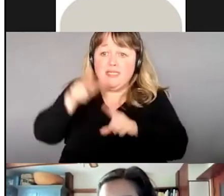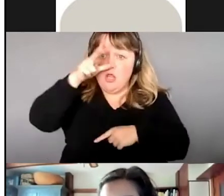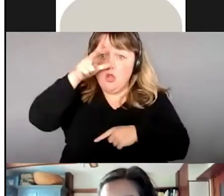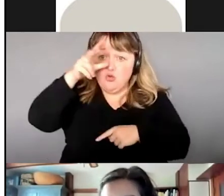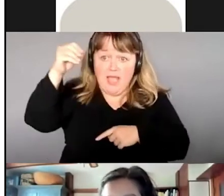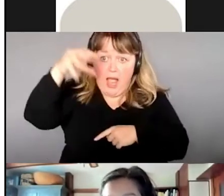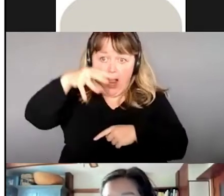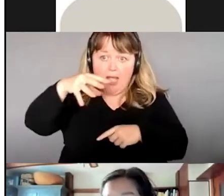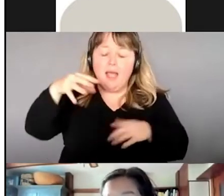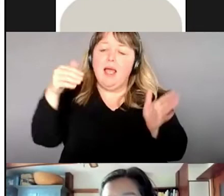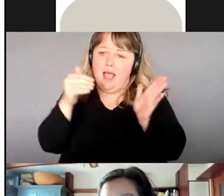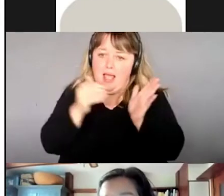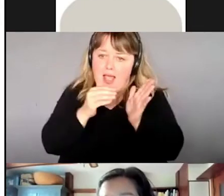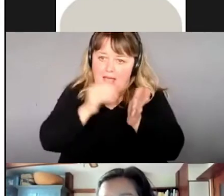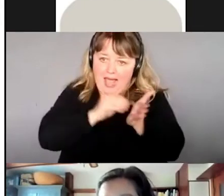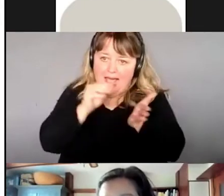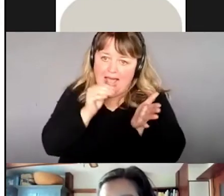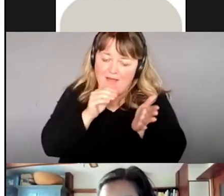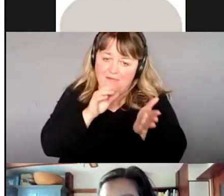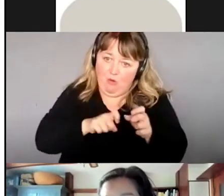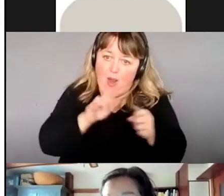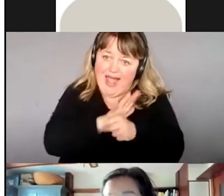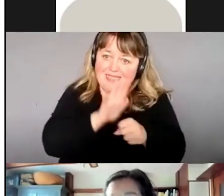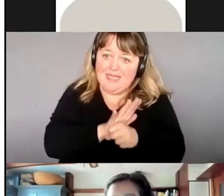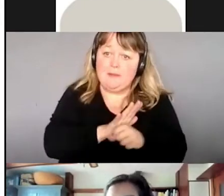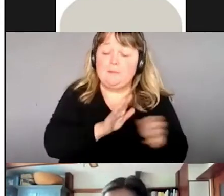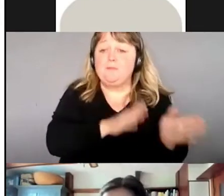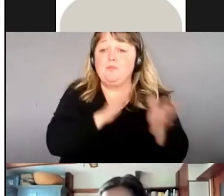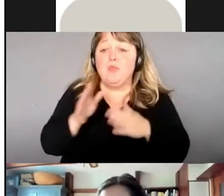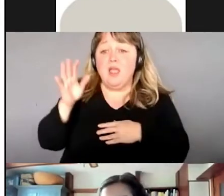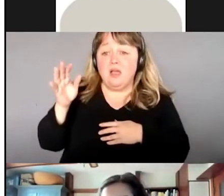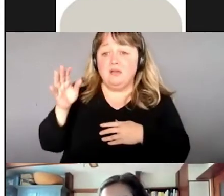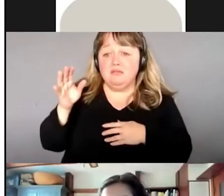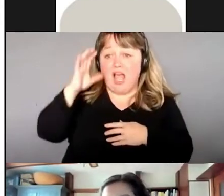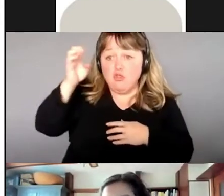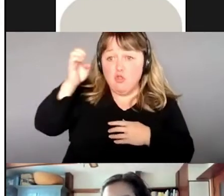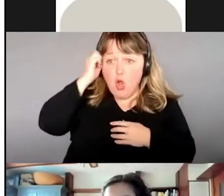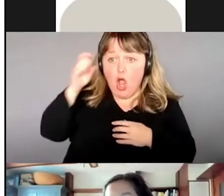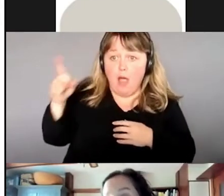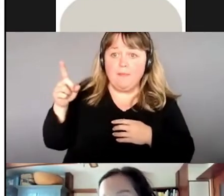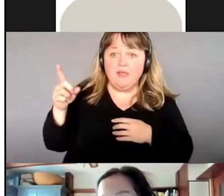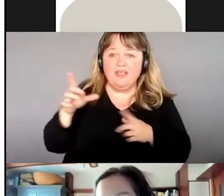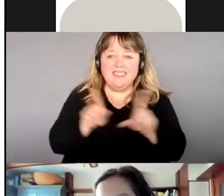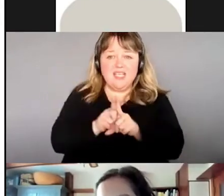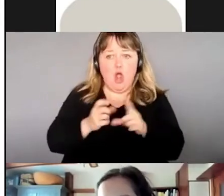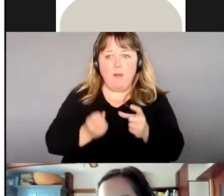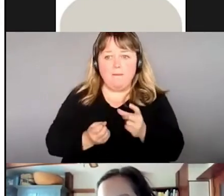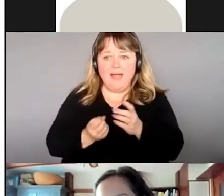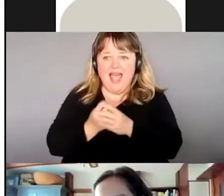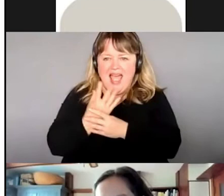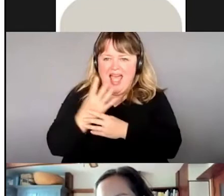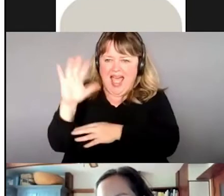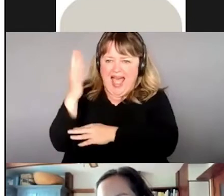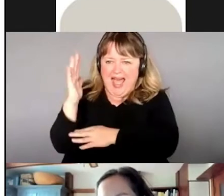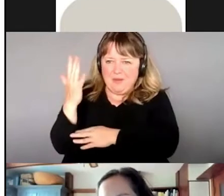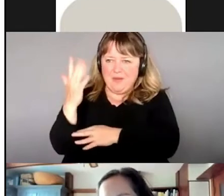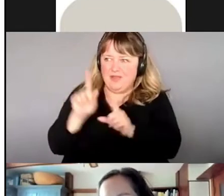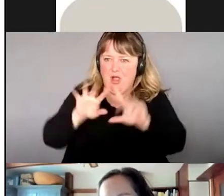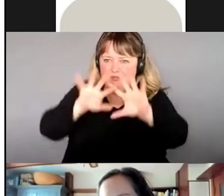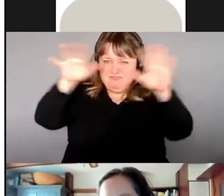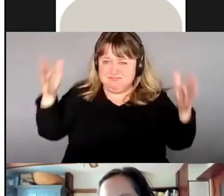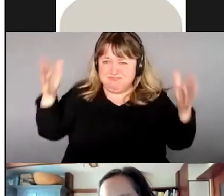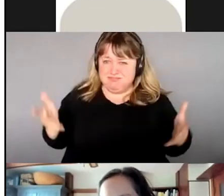le romarin, c'est comme un arbuste. Il y des gens qui ont des haies de romarin au lieu d'avoir des haies de cèdre.